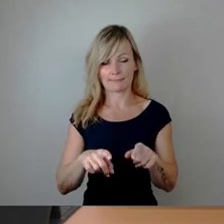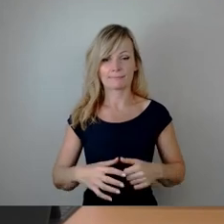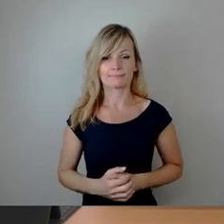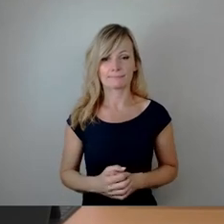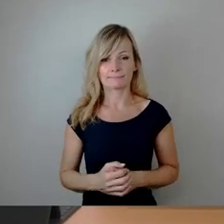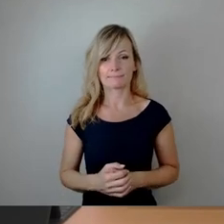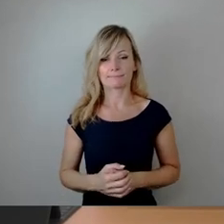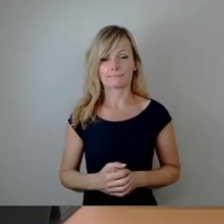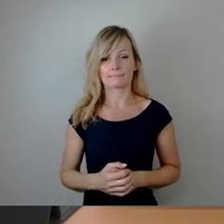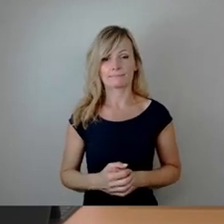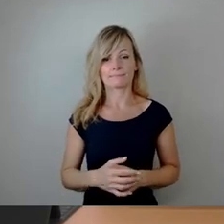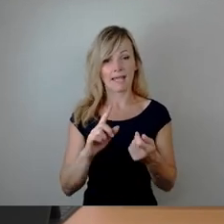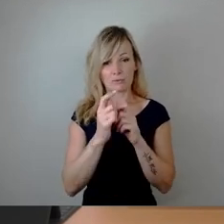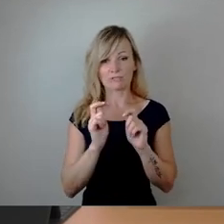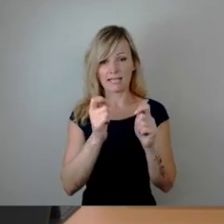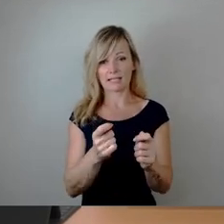über den Änderungsantrag.